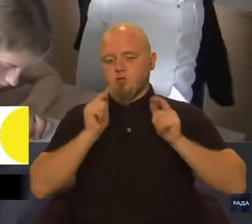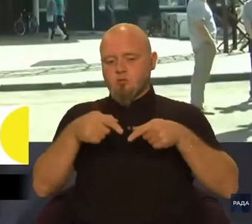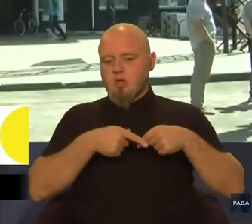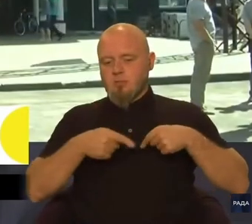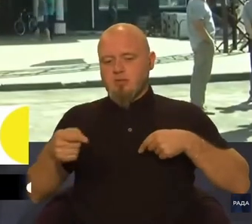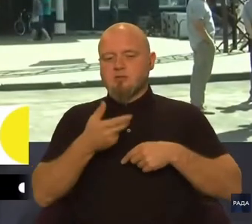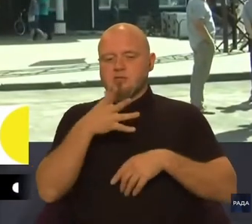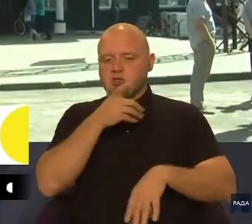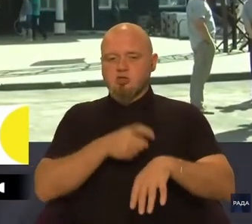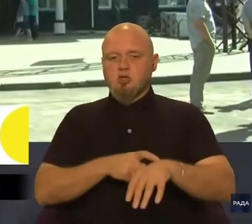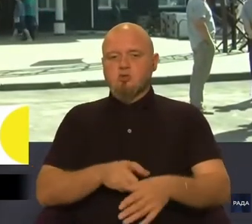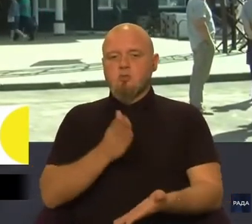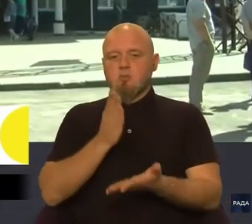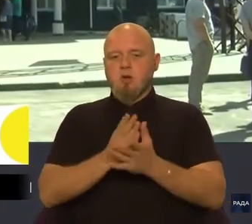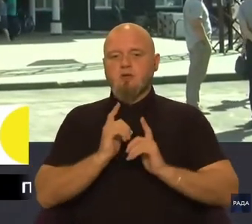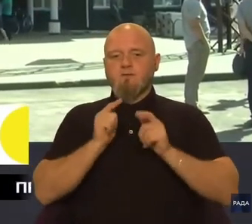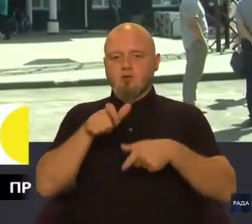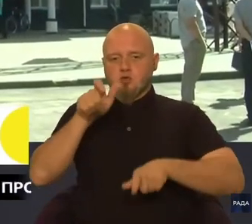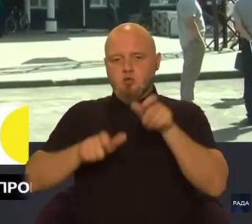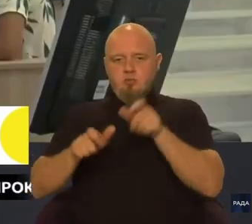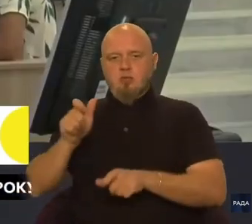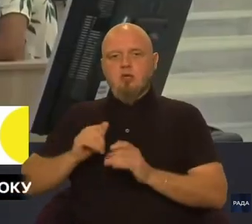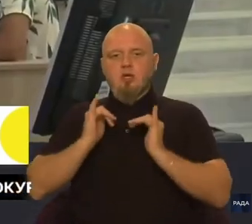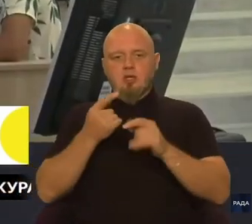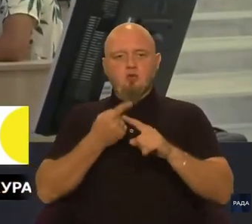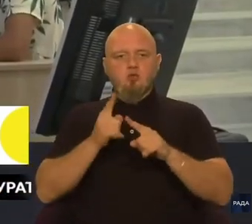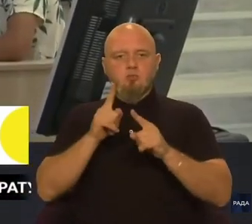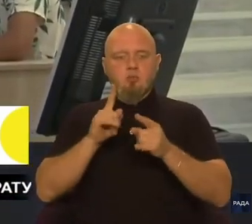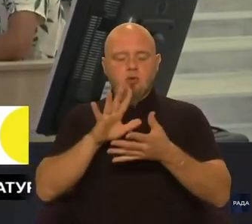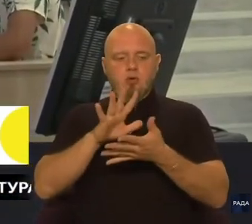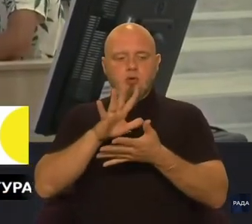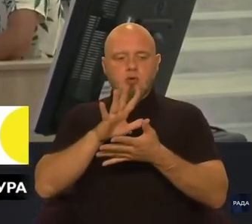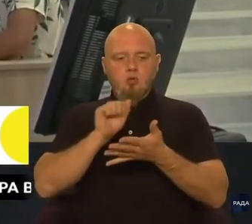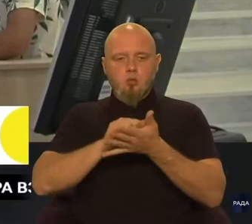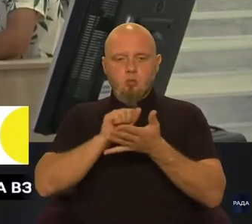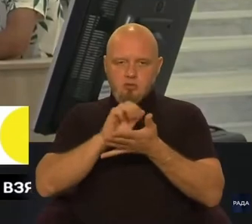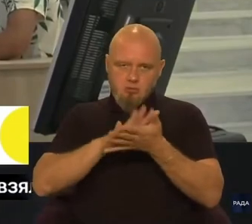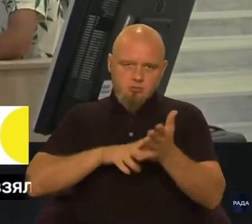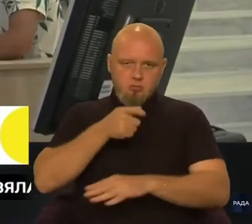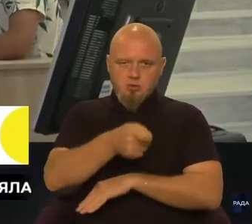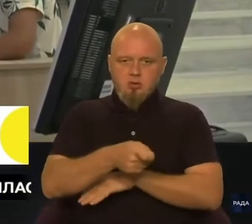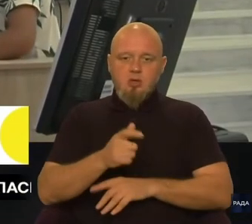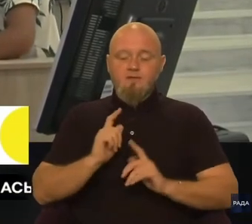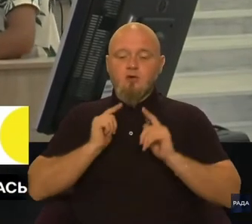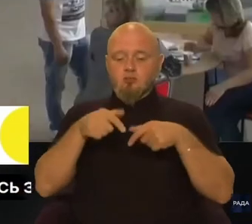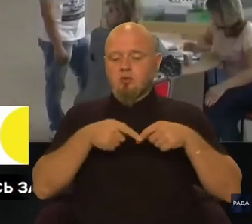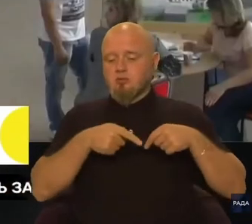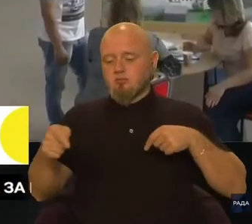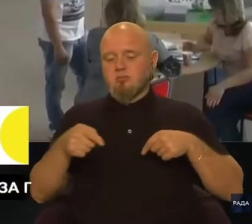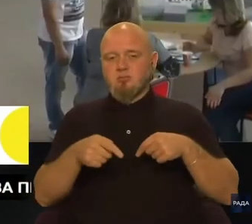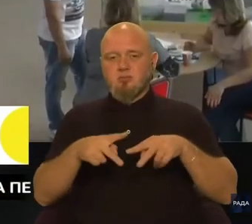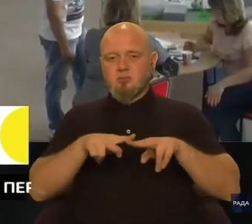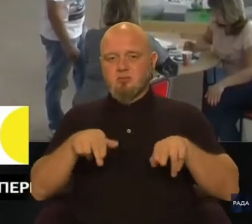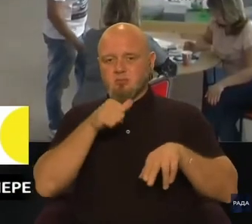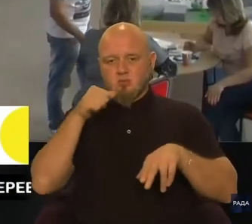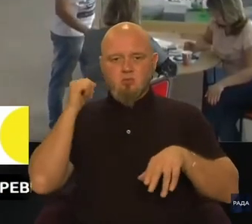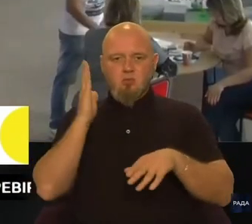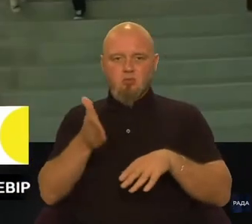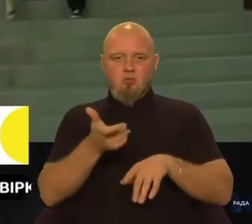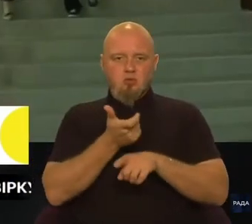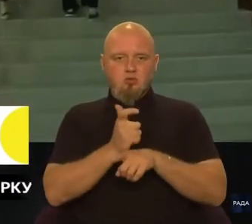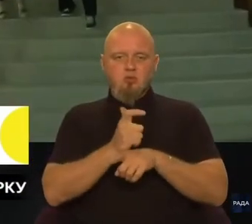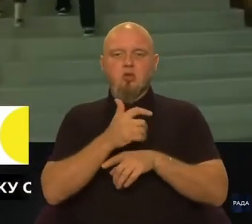часу мають вступники для того, щоб подати документи? Вступна кампанія, як і минулого року, буде достатньо